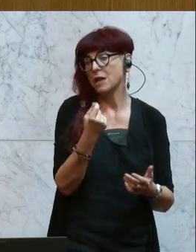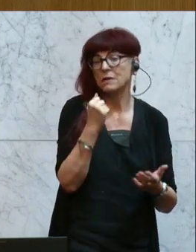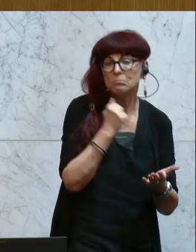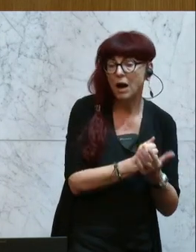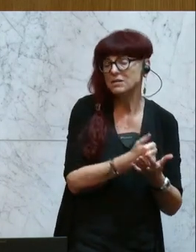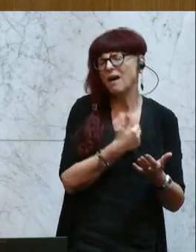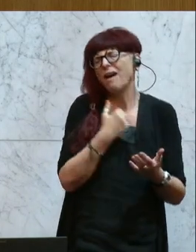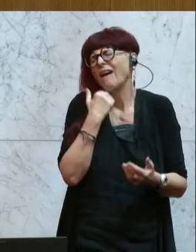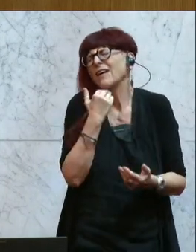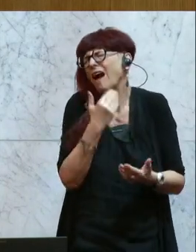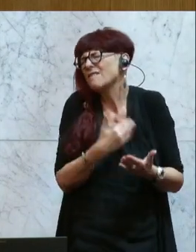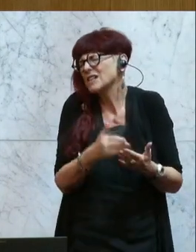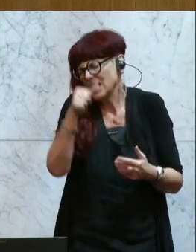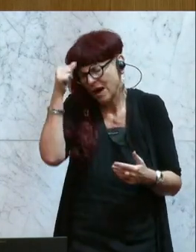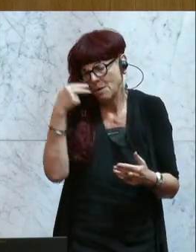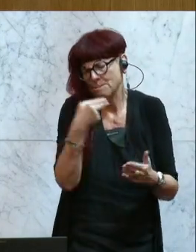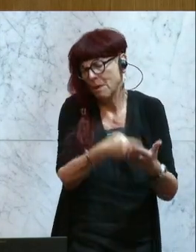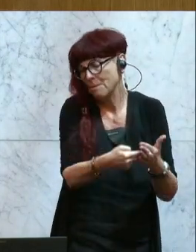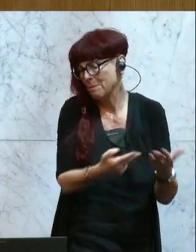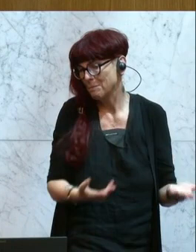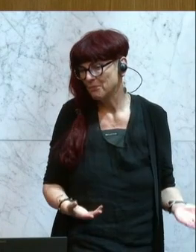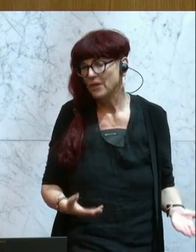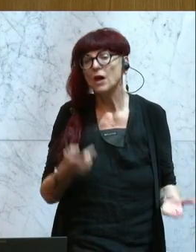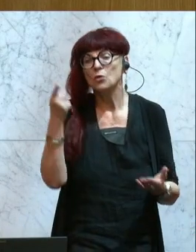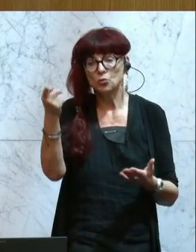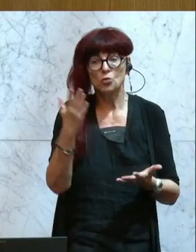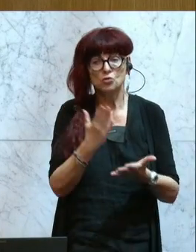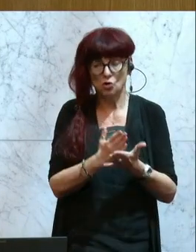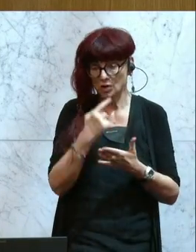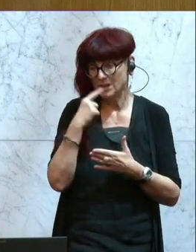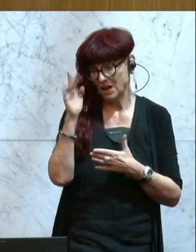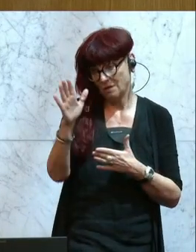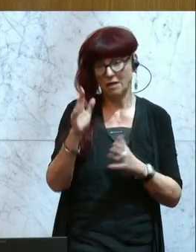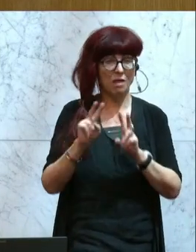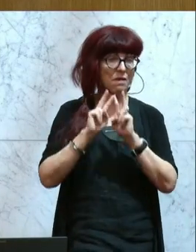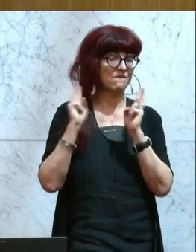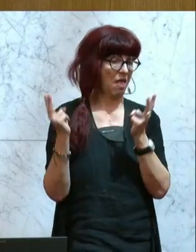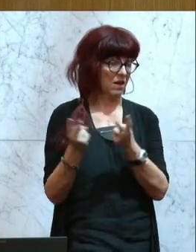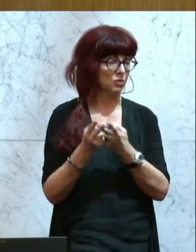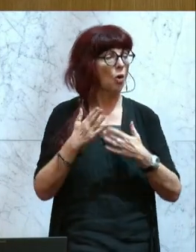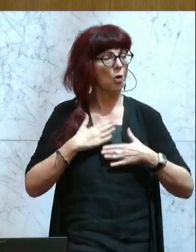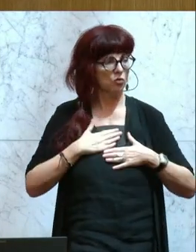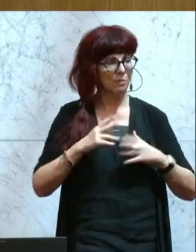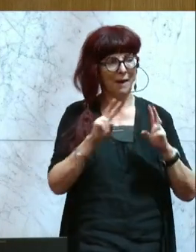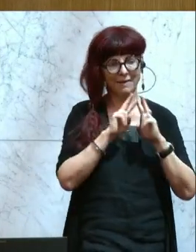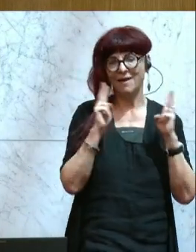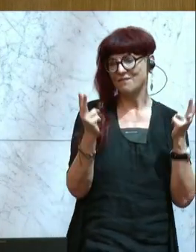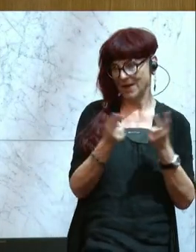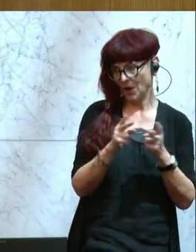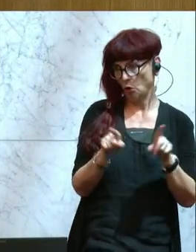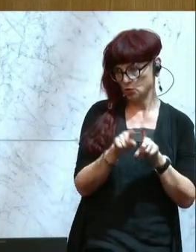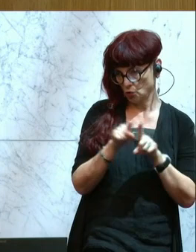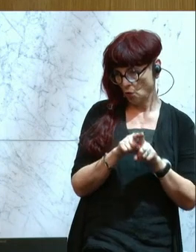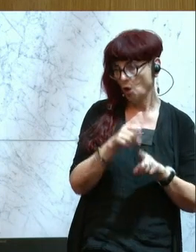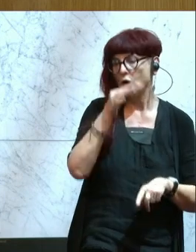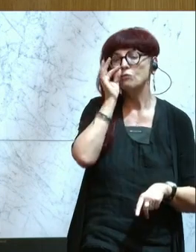noch alles schweben wird. Sie haben selber gesagt, es ist so in Ihrer Welt, und es ist auch in meiner Welt so, Frauen bekommen